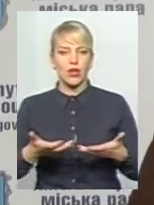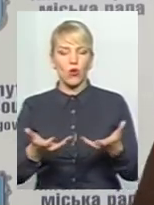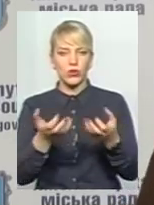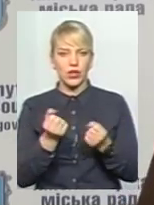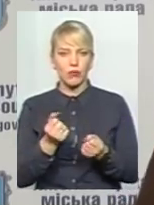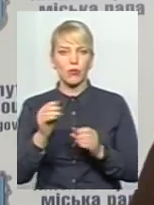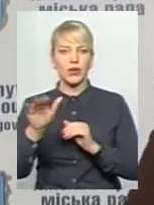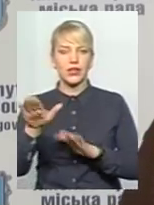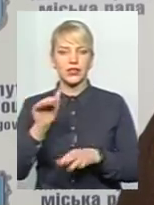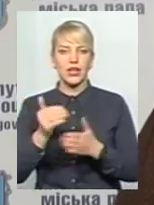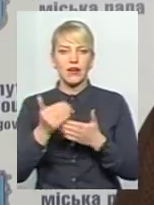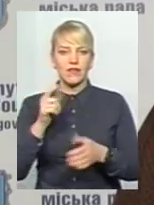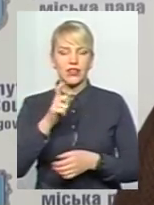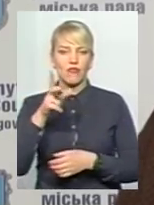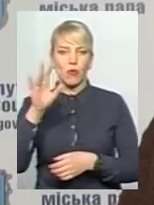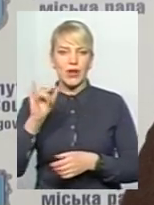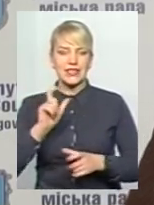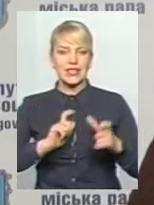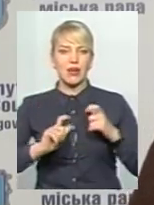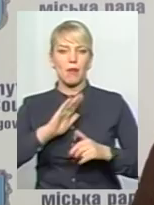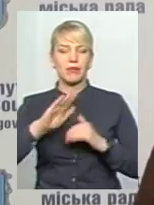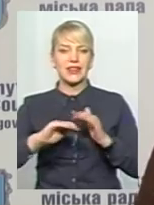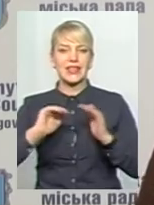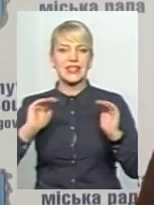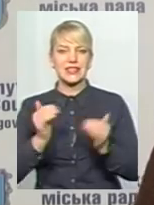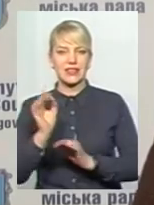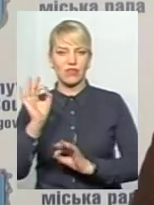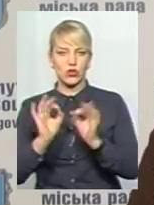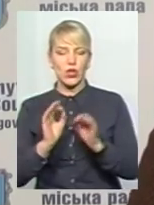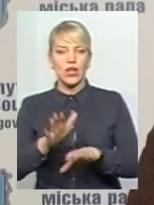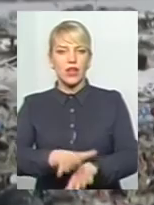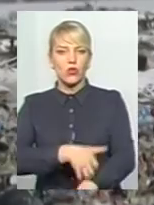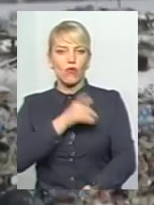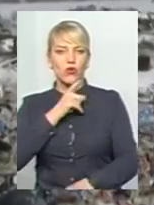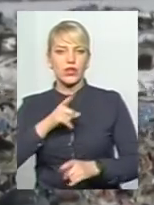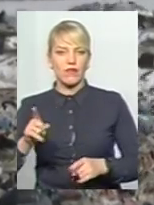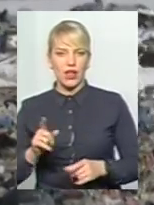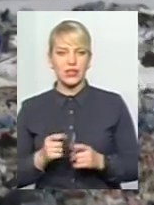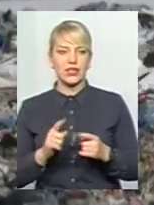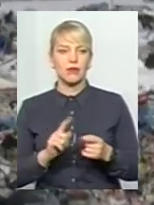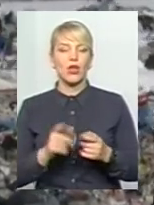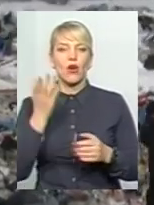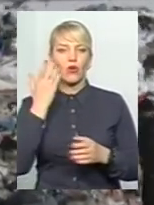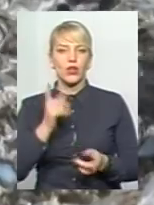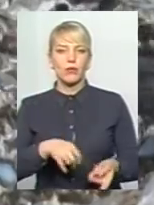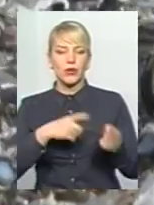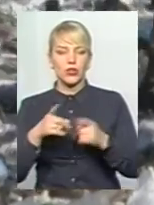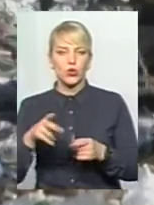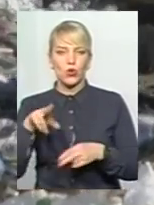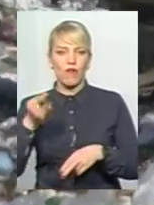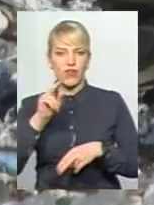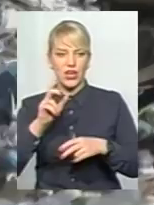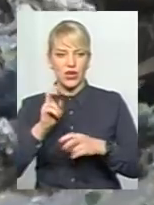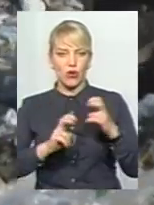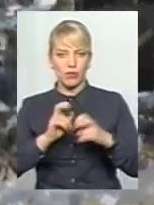кредит від європейських інституцій під низькі відсотки і на доготривалий термін. Коли перейдуть до самого будівництва, у мерії не